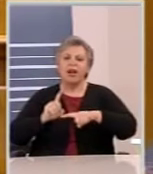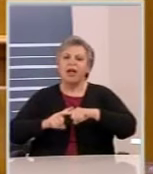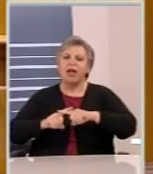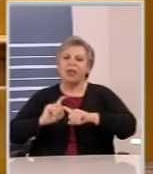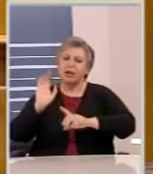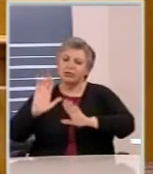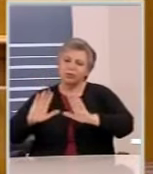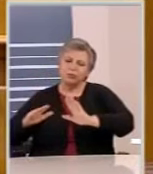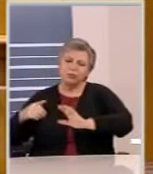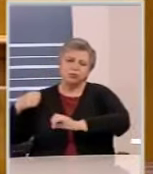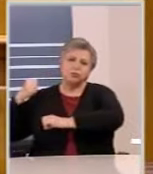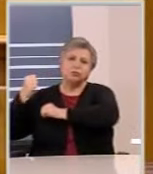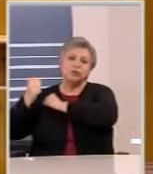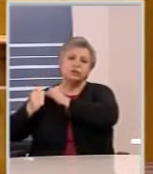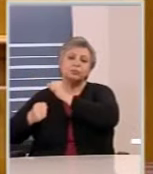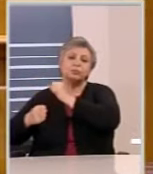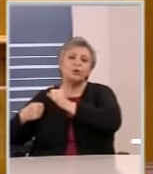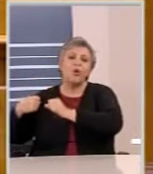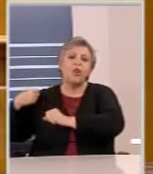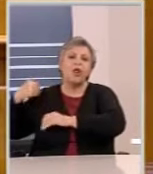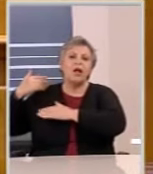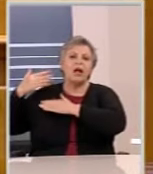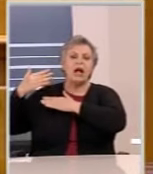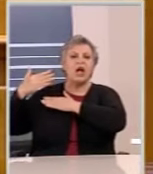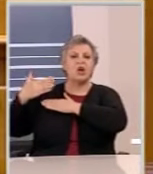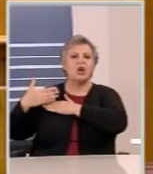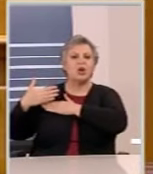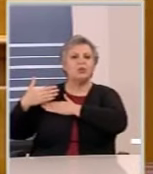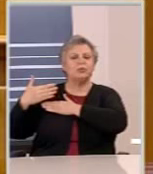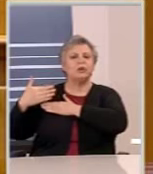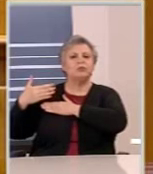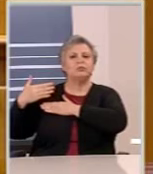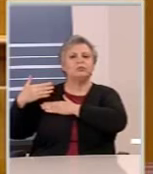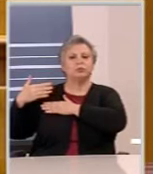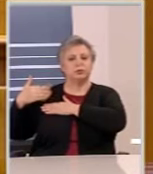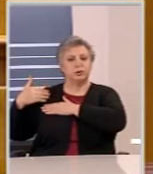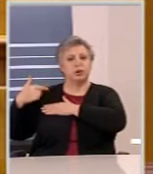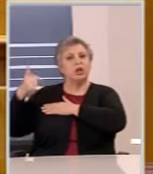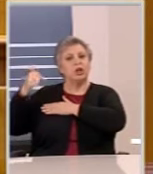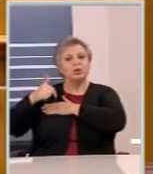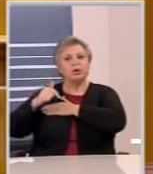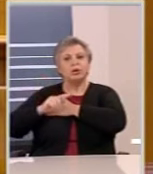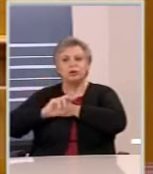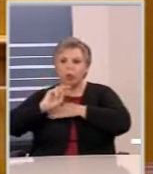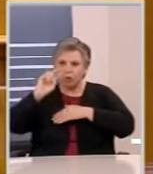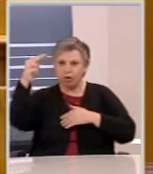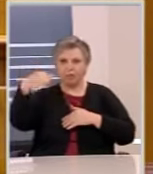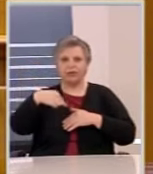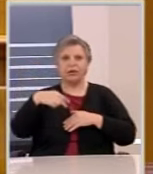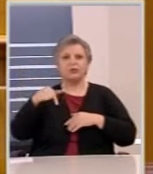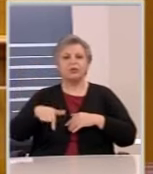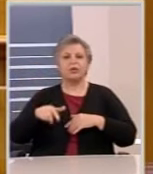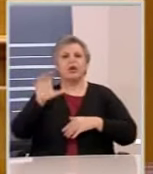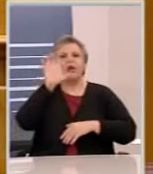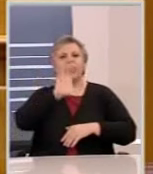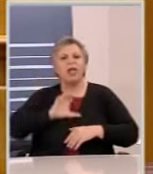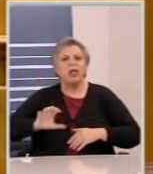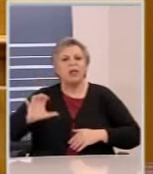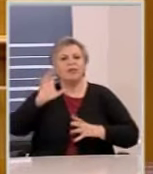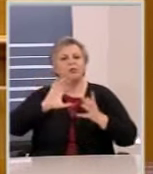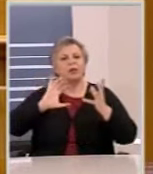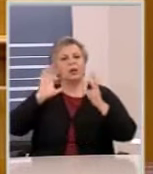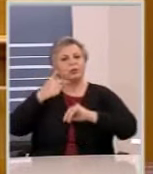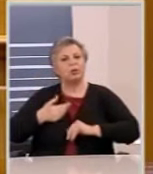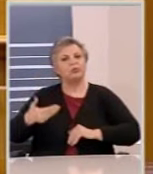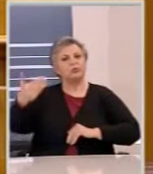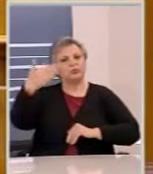χρόνια στο επίκεντρο των εξελίξεων στην Ευρώπη αλλά και στον κόσμο. Με όλους τους ηγέτες των ένα μετά των άλλων να έρχονται να